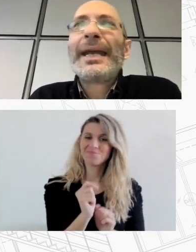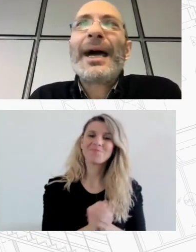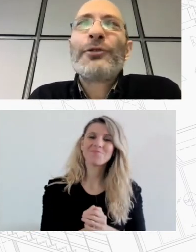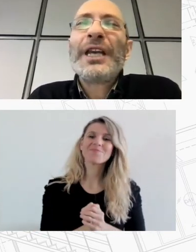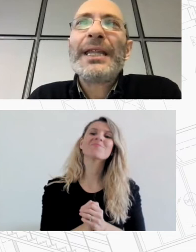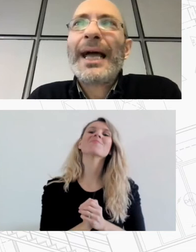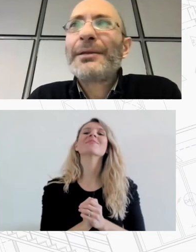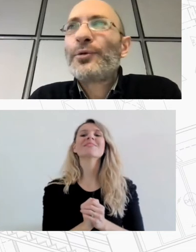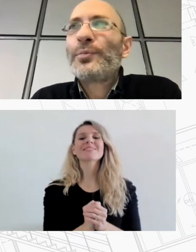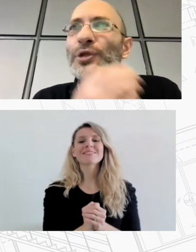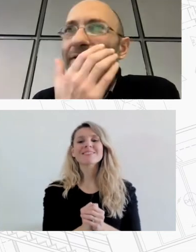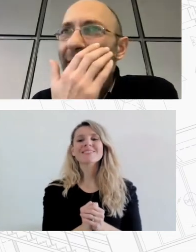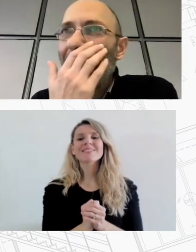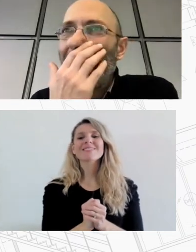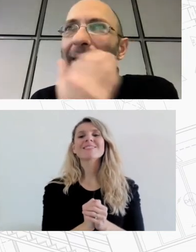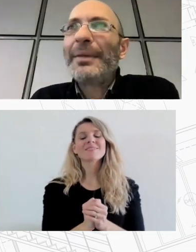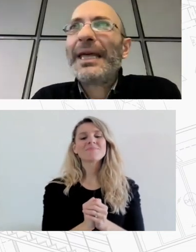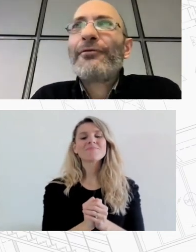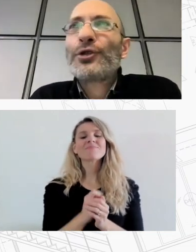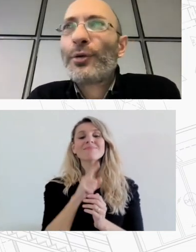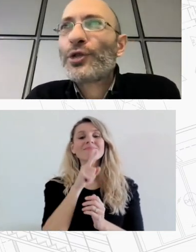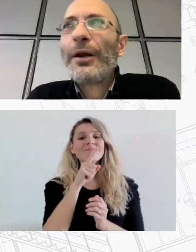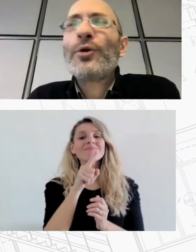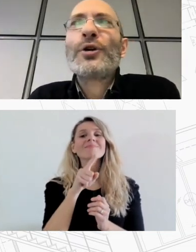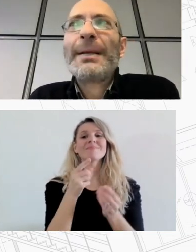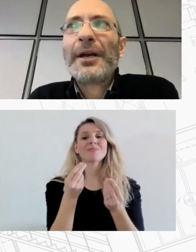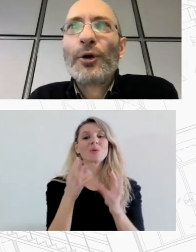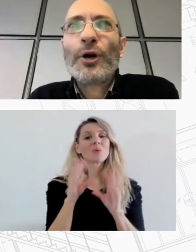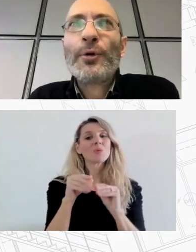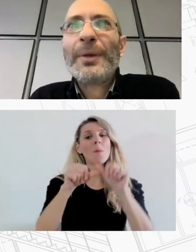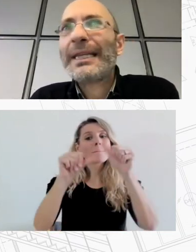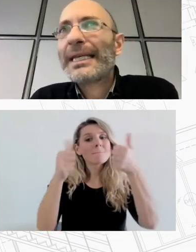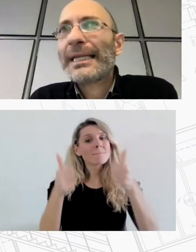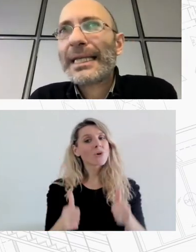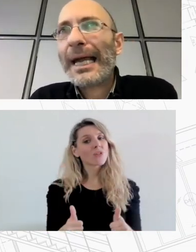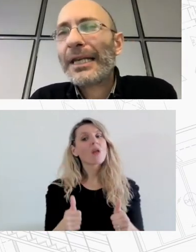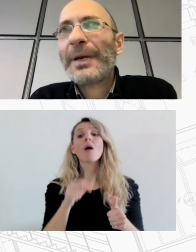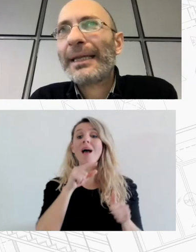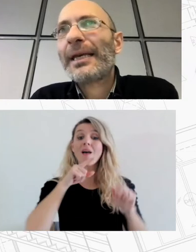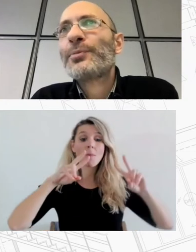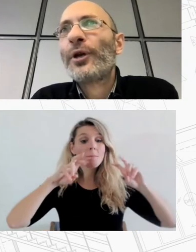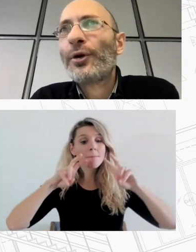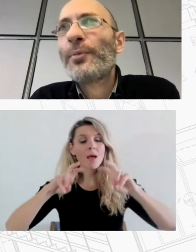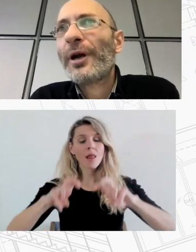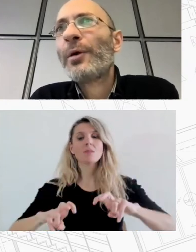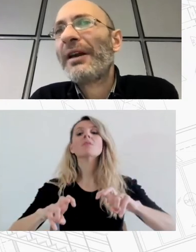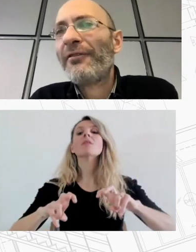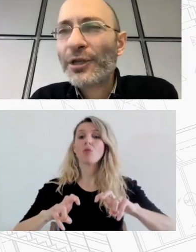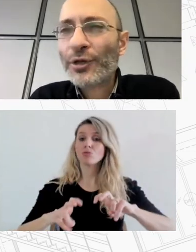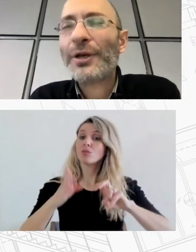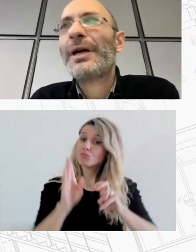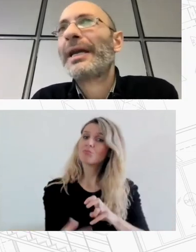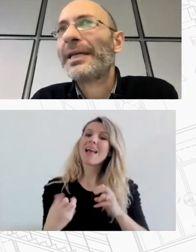Ναι Αυτό είναι ήδη κάτι που συμβαίνει με διάφορους τρόπους αλλού Χωρίς να με γρηγορό Λοιπόν η μελέτη εξέττασε καλές πρακτικές πολιτικών προγραμμάτων